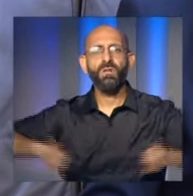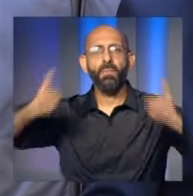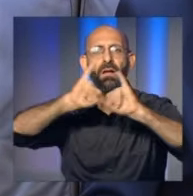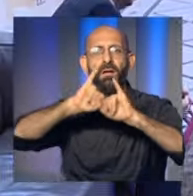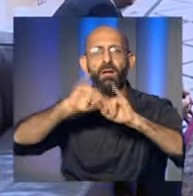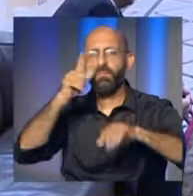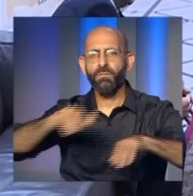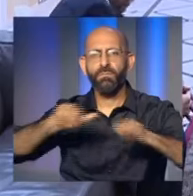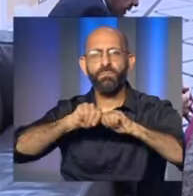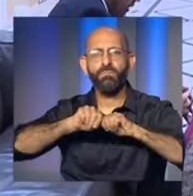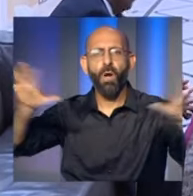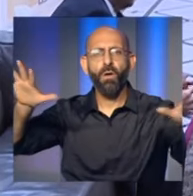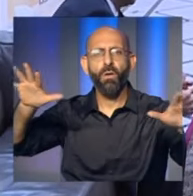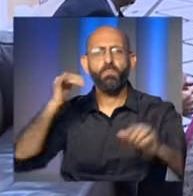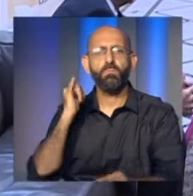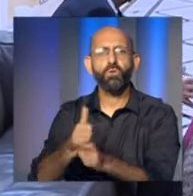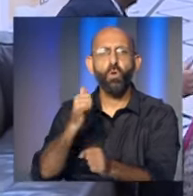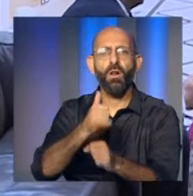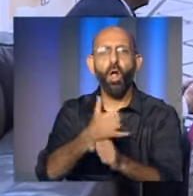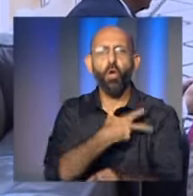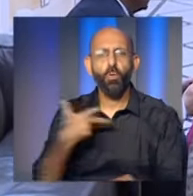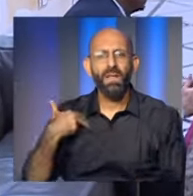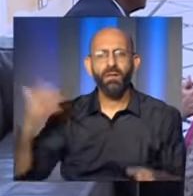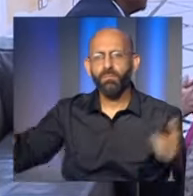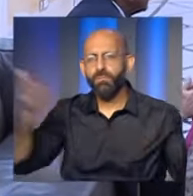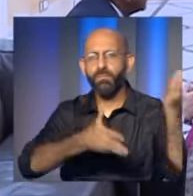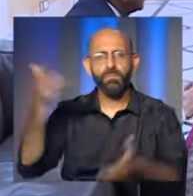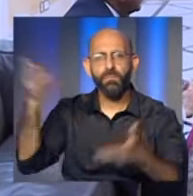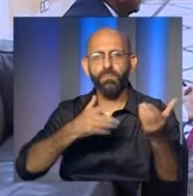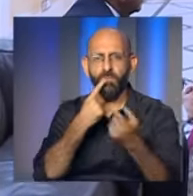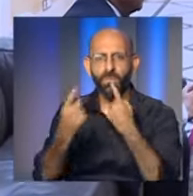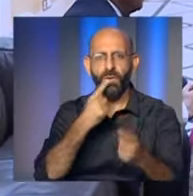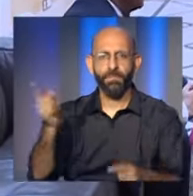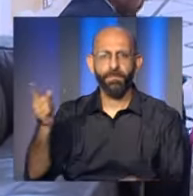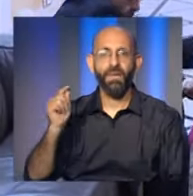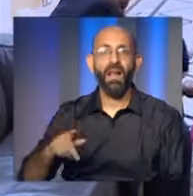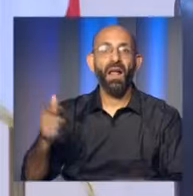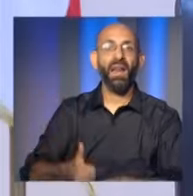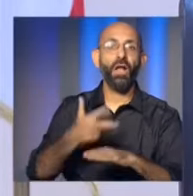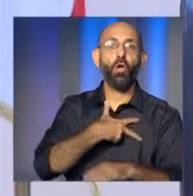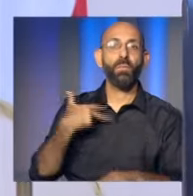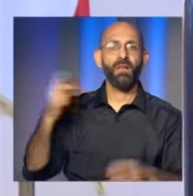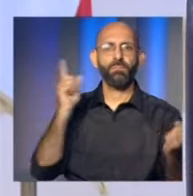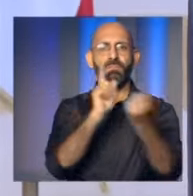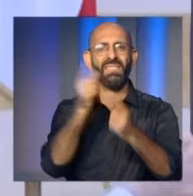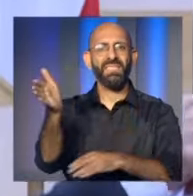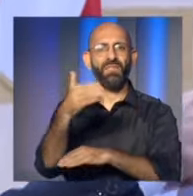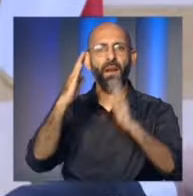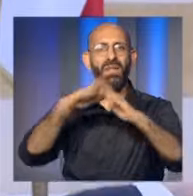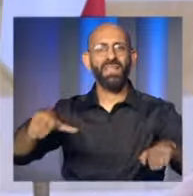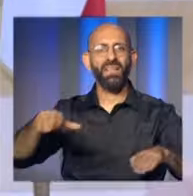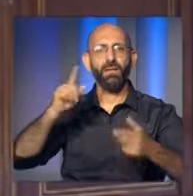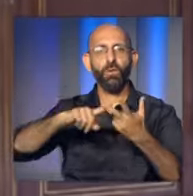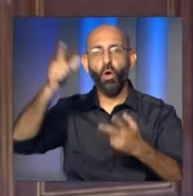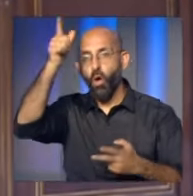وسوف يعقد المؤتمر على مستوى قادة الدول ورؤساء الحكومات والمنظمات وكان رئيس الحكومة استقبل